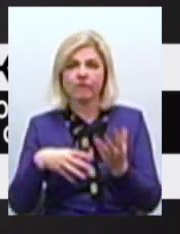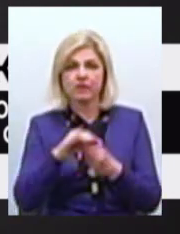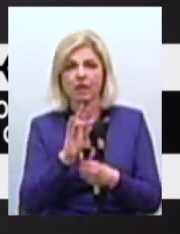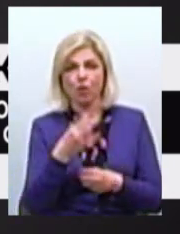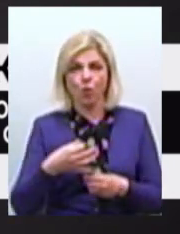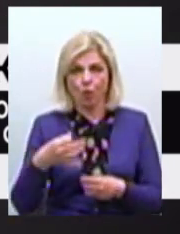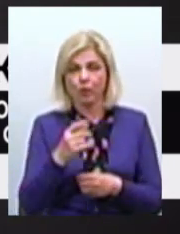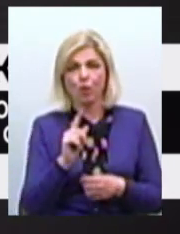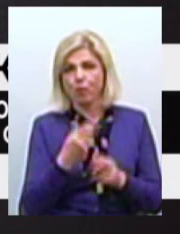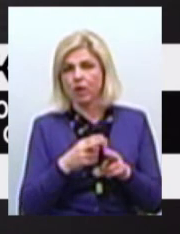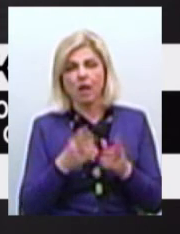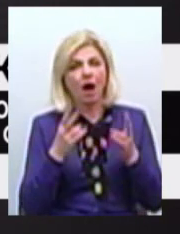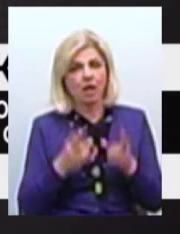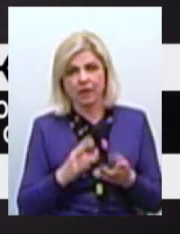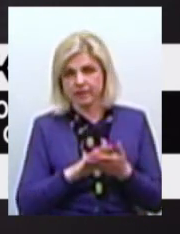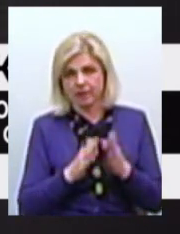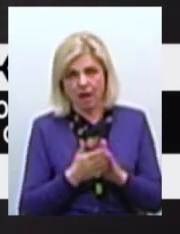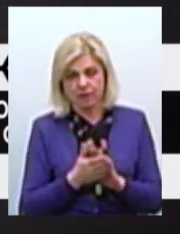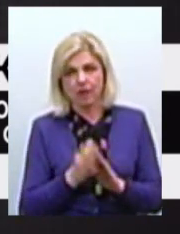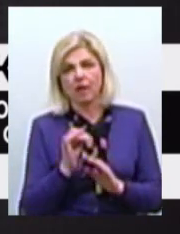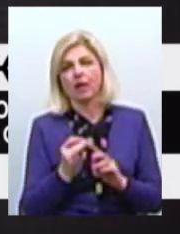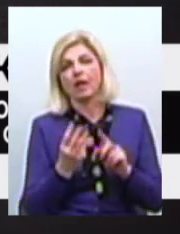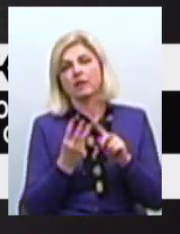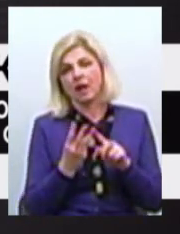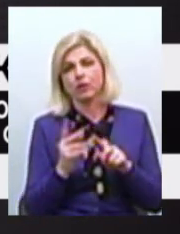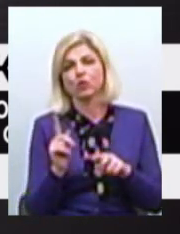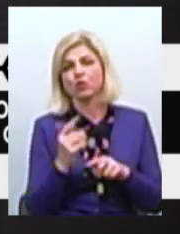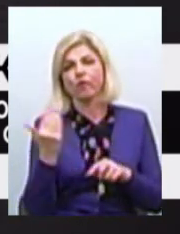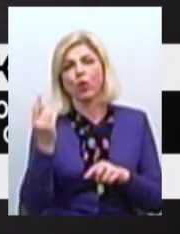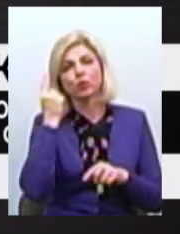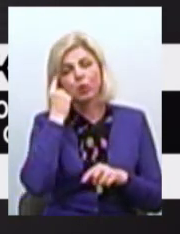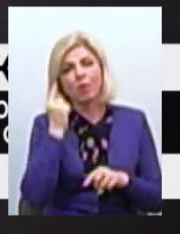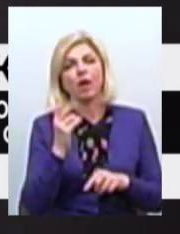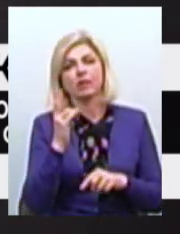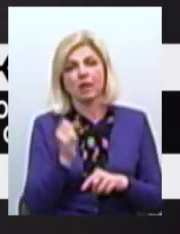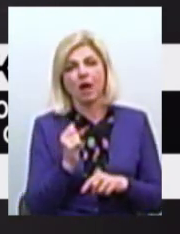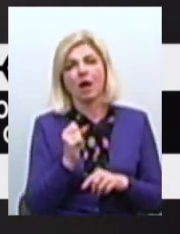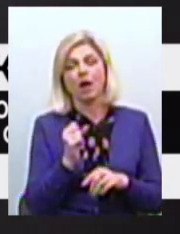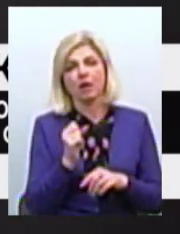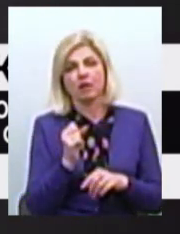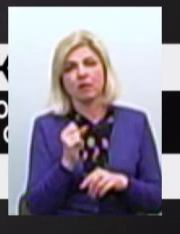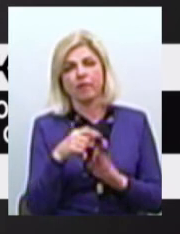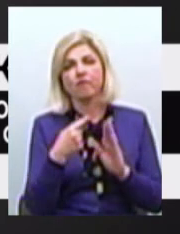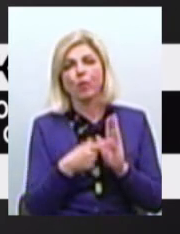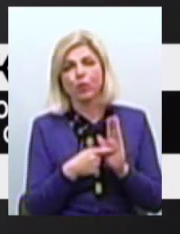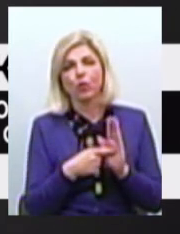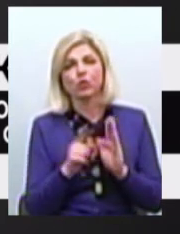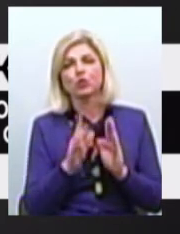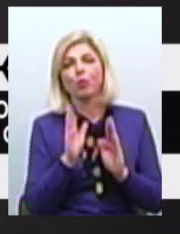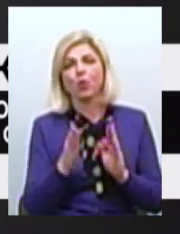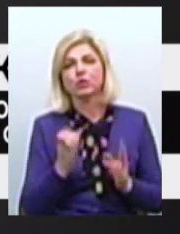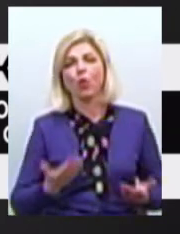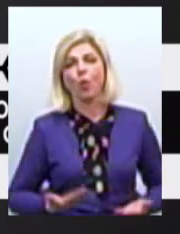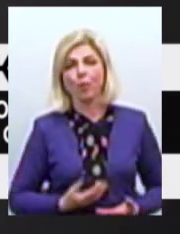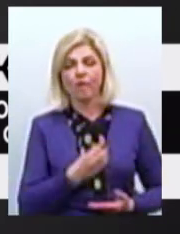Друге Тому що це В катастрофічних станах І Третє Що вона думає На рахунок того Що буде З комунальною